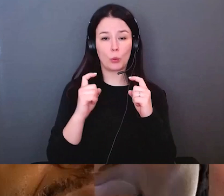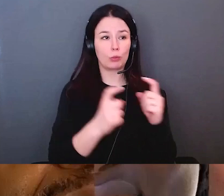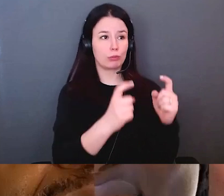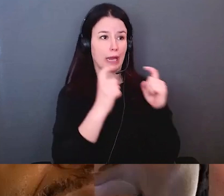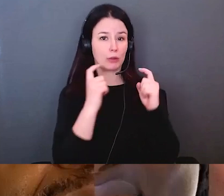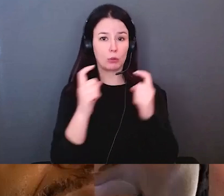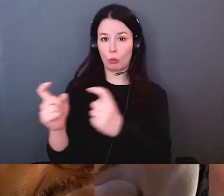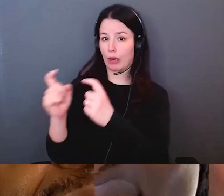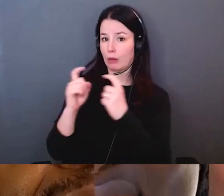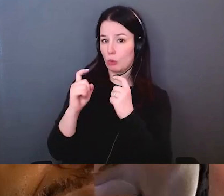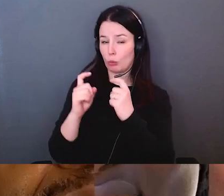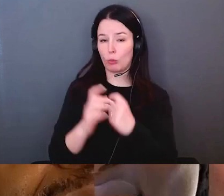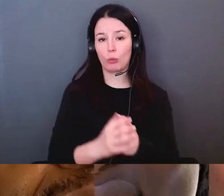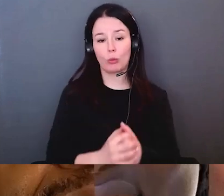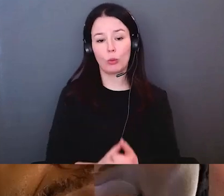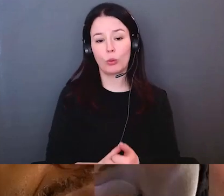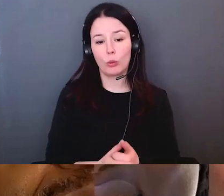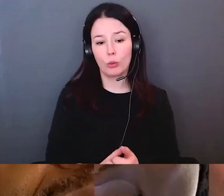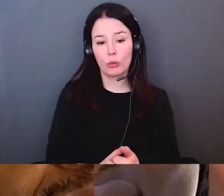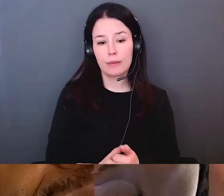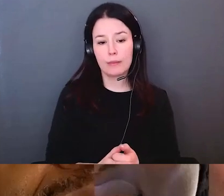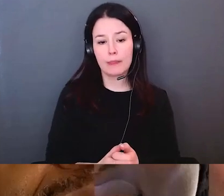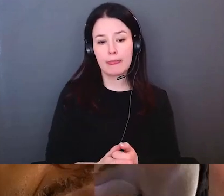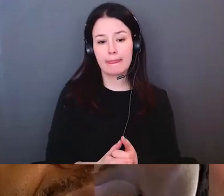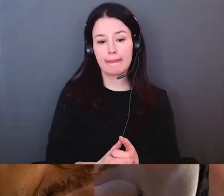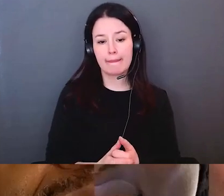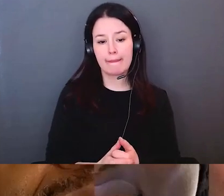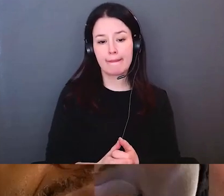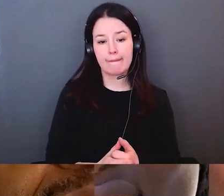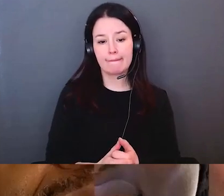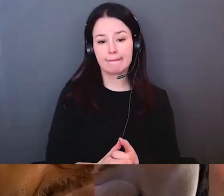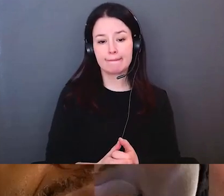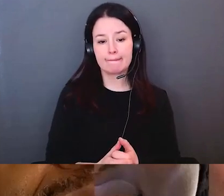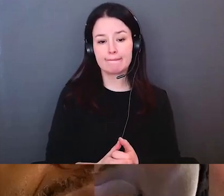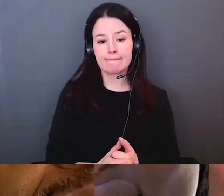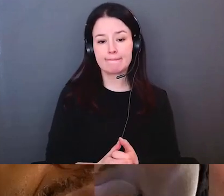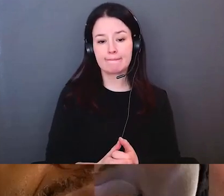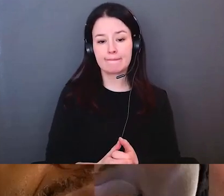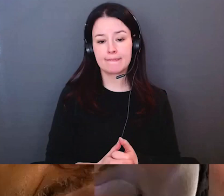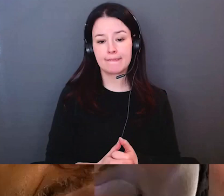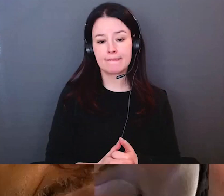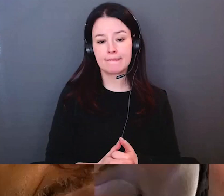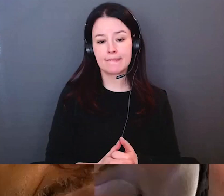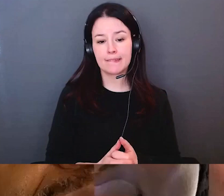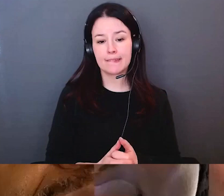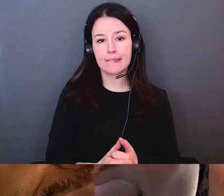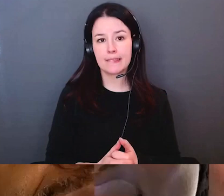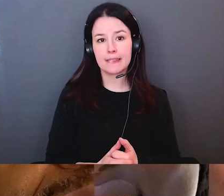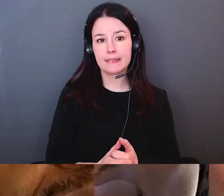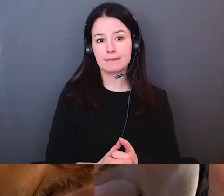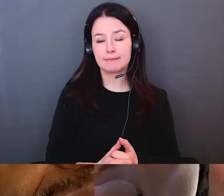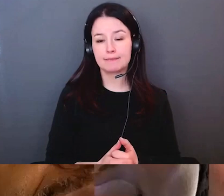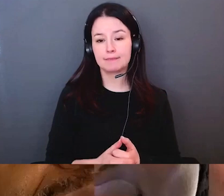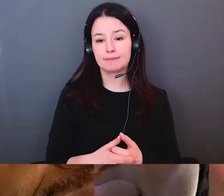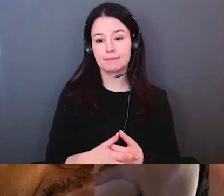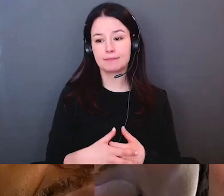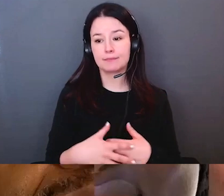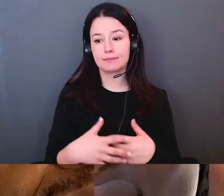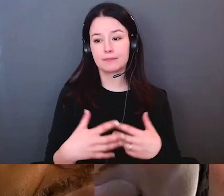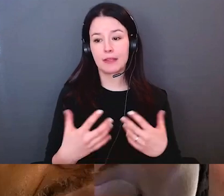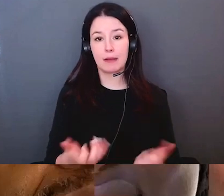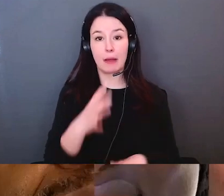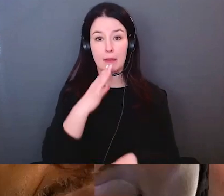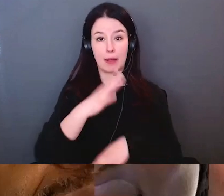Mon père a été élevé dans une ville qui surplambe Montréal. Donc nous